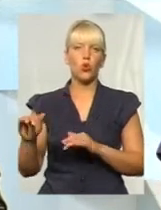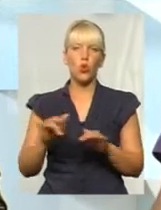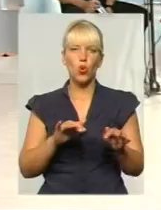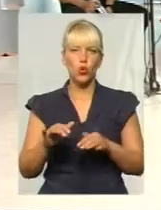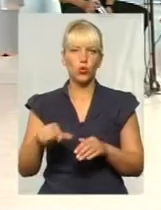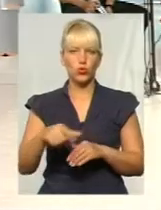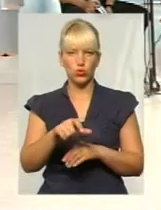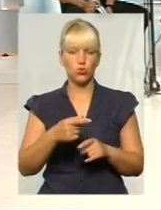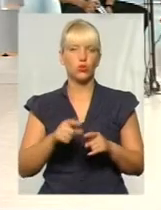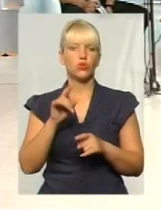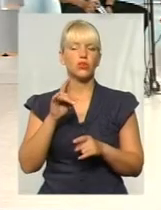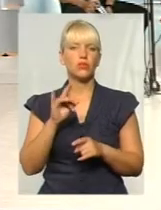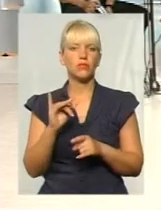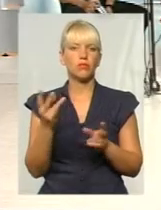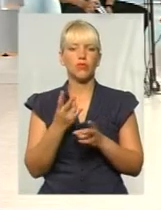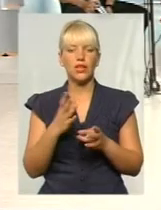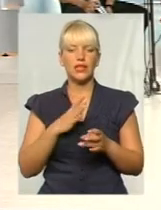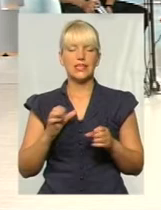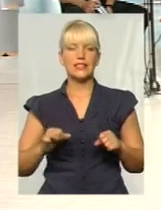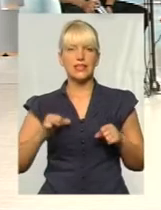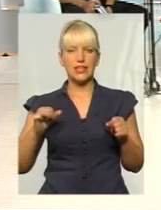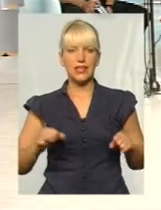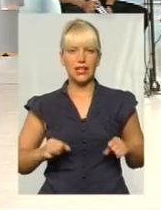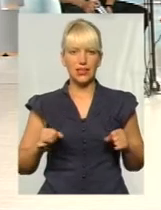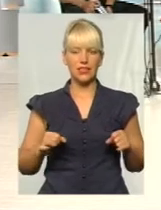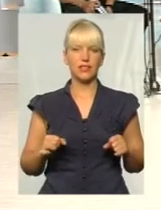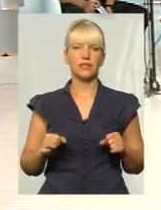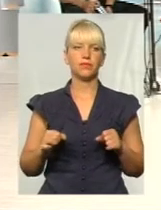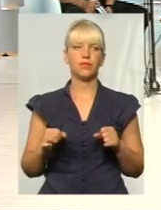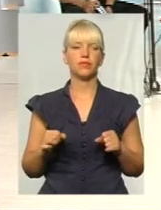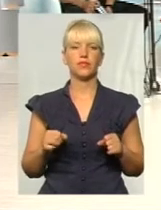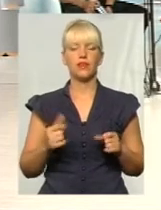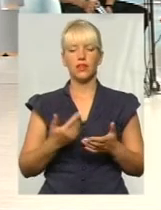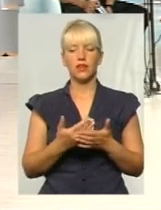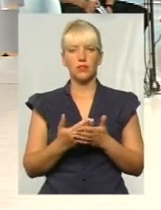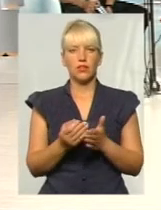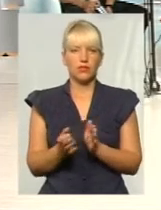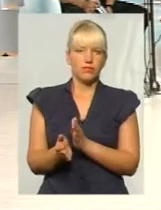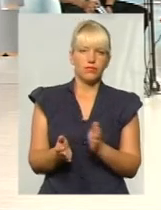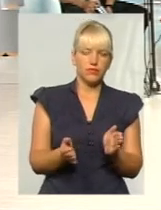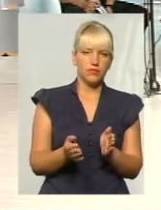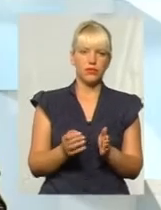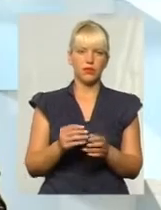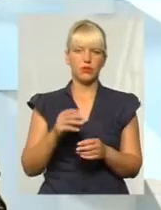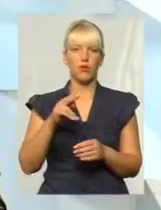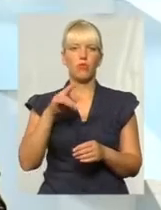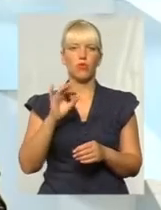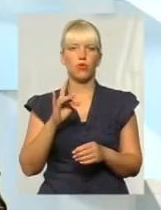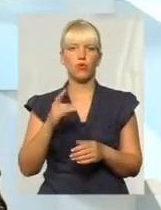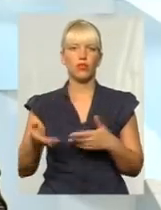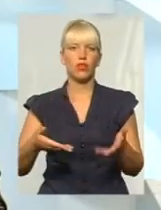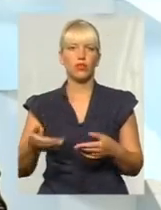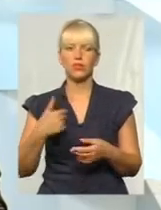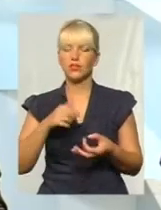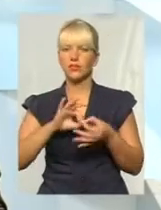поменше мері метр десь брати від бордюру, від тротуару і їхати, тому що, ну, дуже складно їхати.